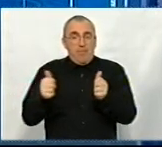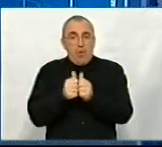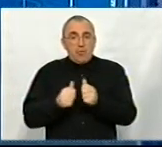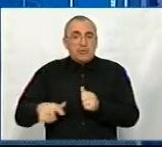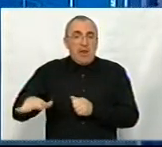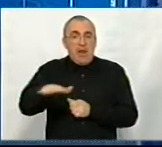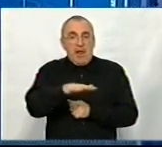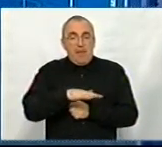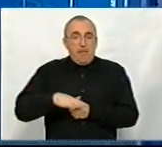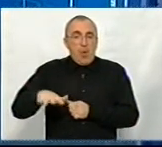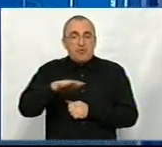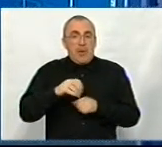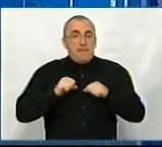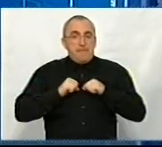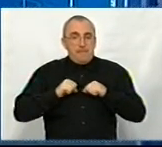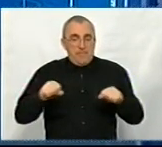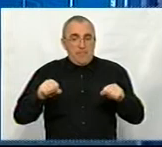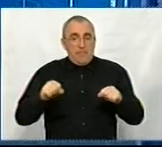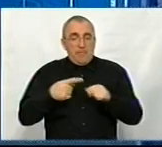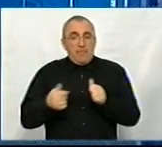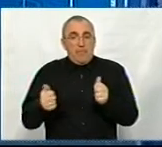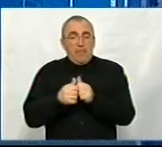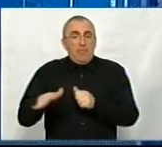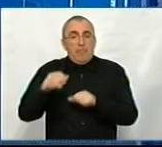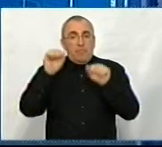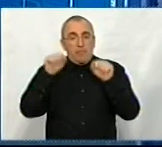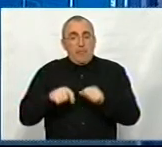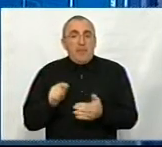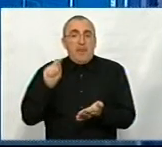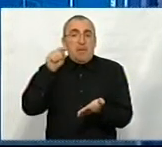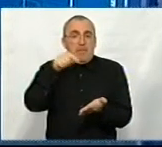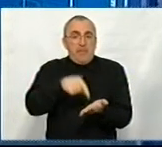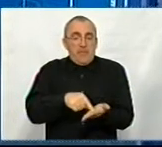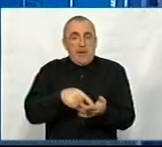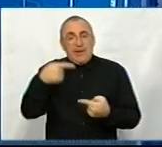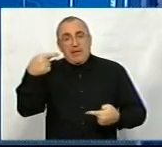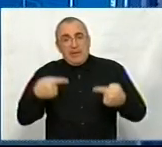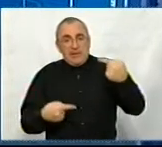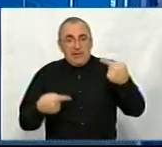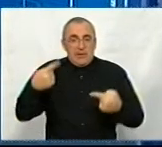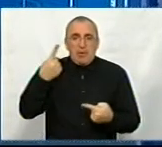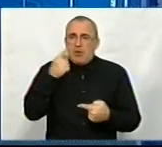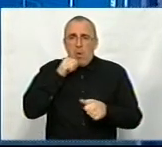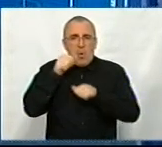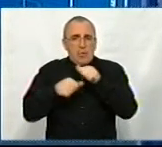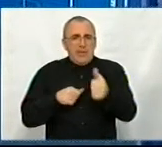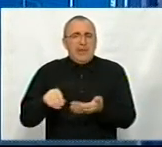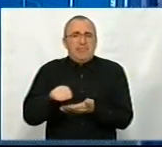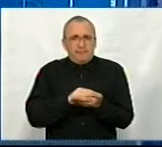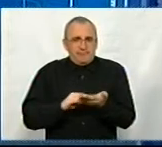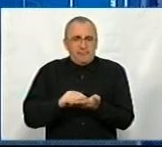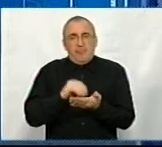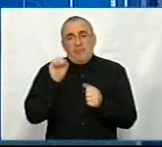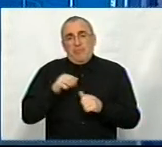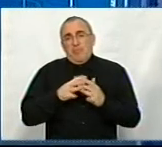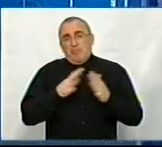Майдану. Це простір навколо можливого призначення якого дискусії точиться. Не один рік точно, можливо,